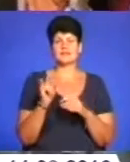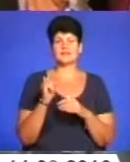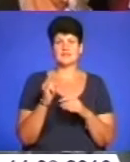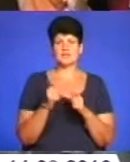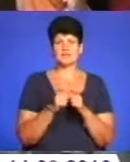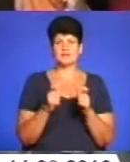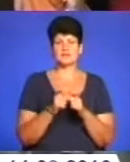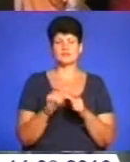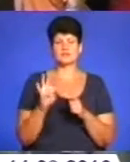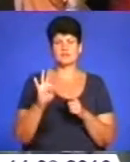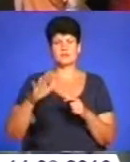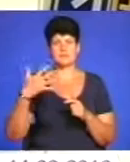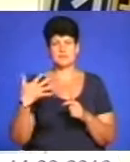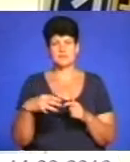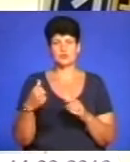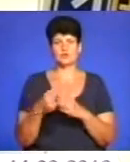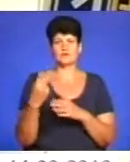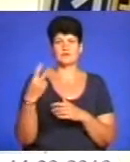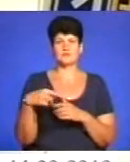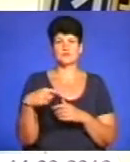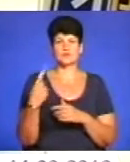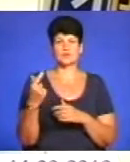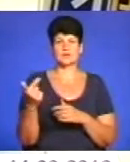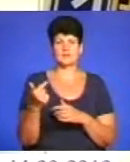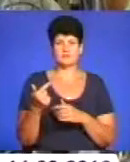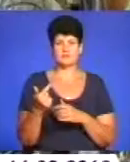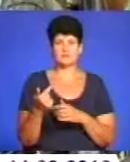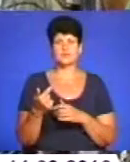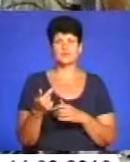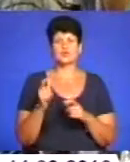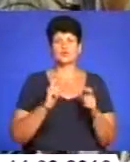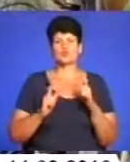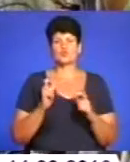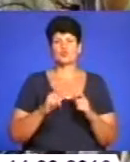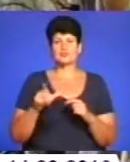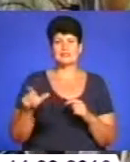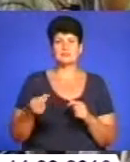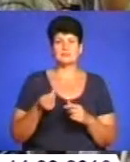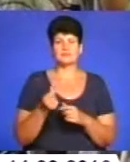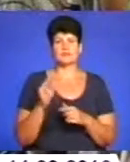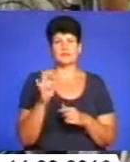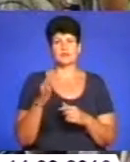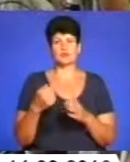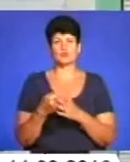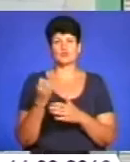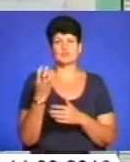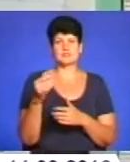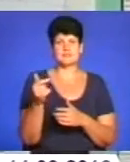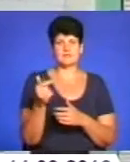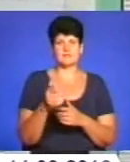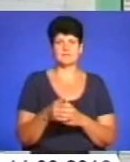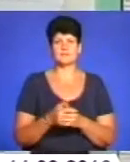– від 4,50 до 21 гривні 75 копійок. Студенти платитимуть від 3 до 14 гривень 50